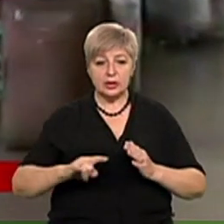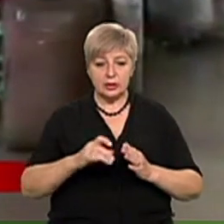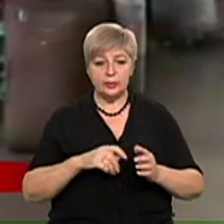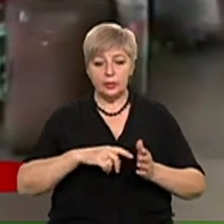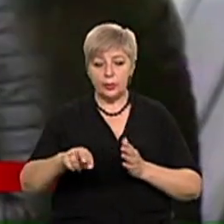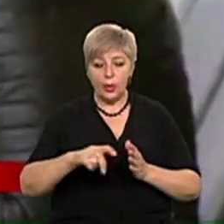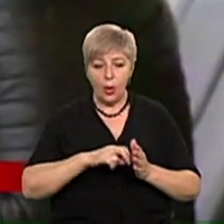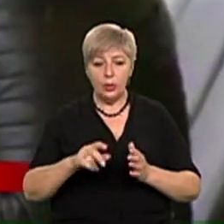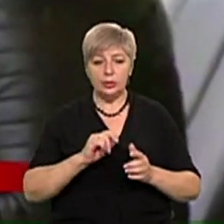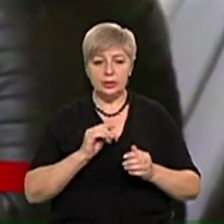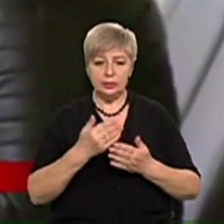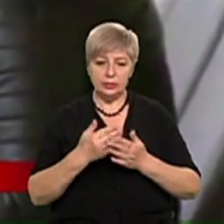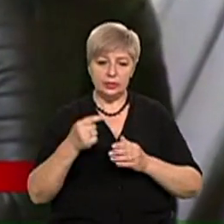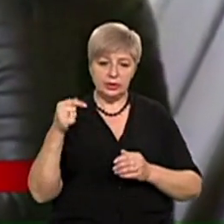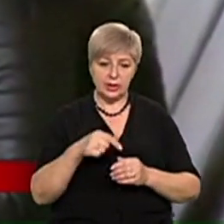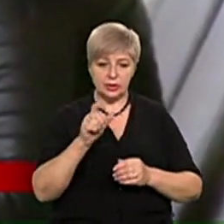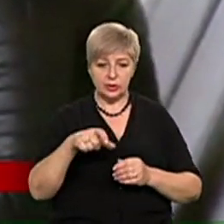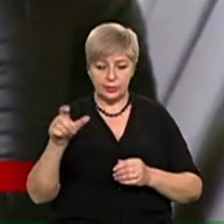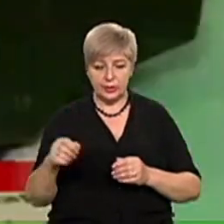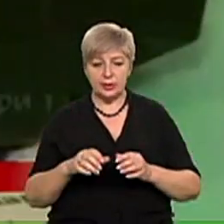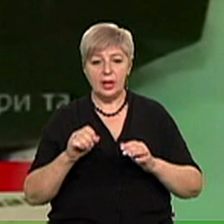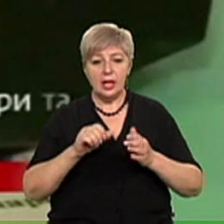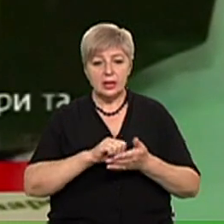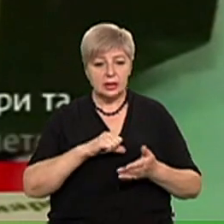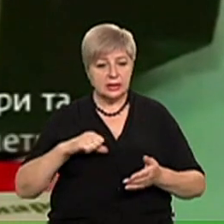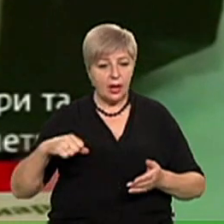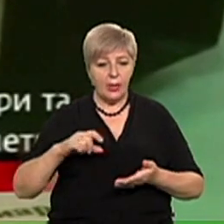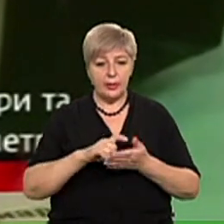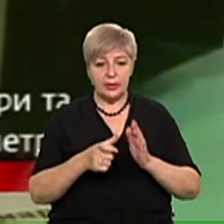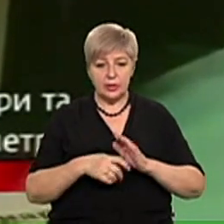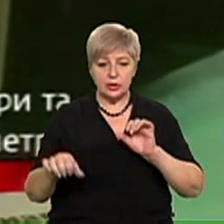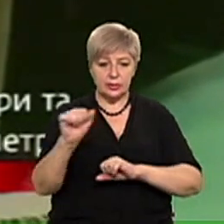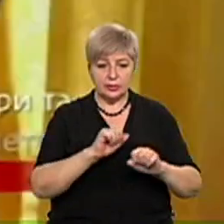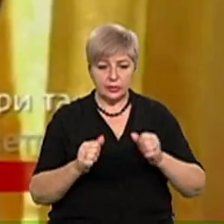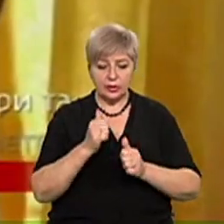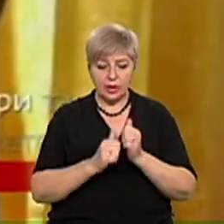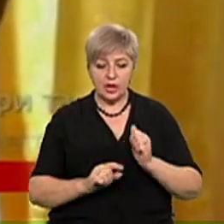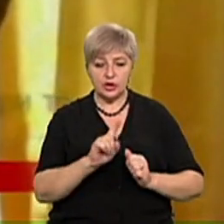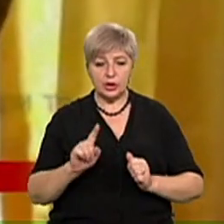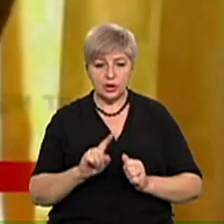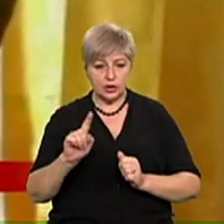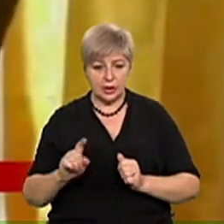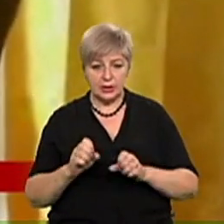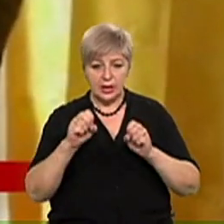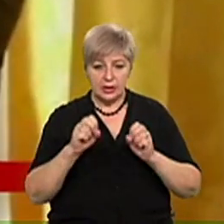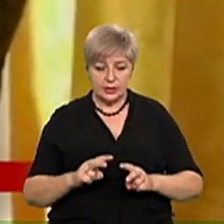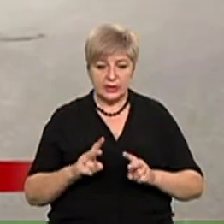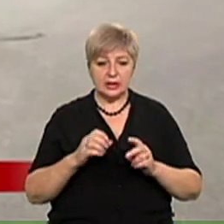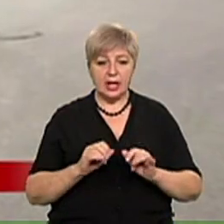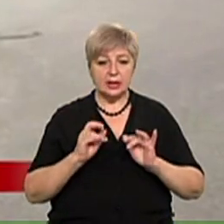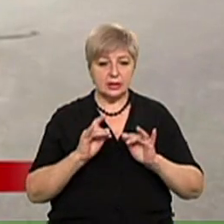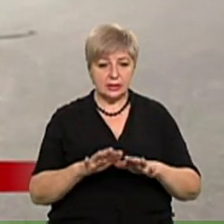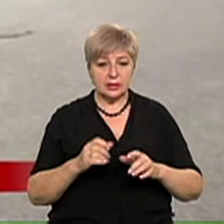тисячі пасажирів. Термінали, пропускні пункти та саме приміщення дезінфікують щогодини. Спеціальні засоби у вільному